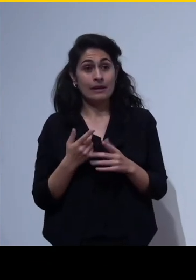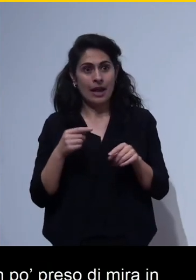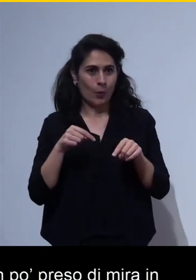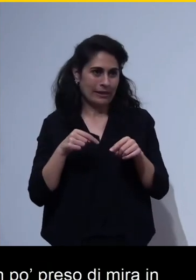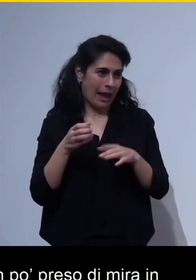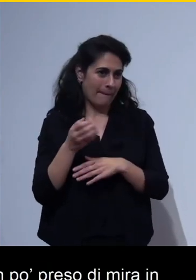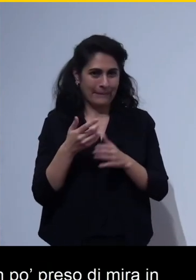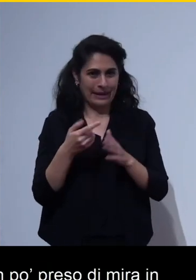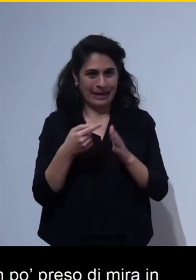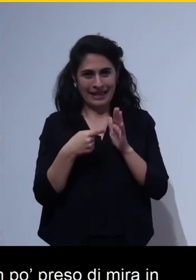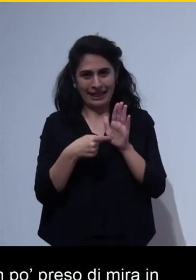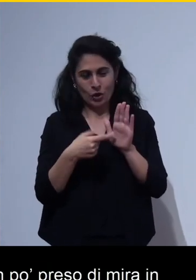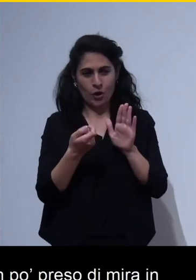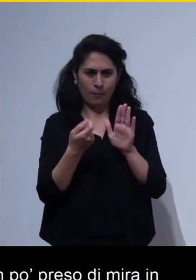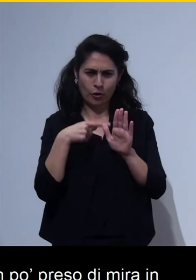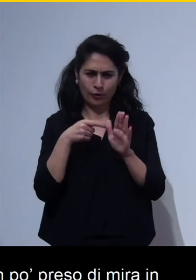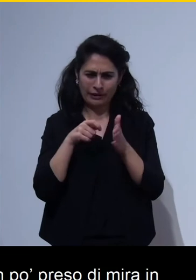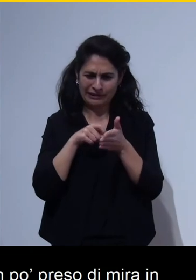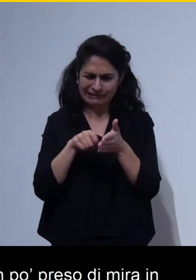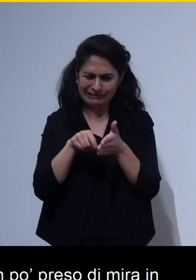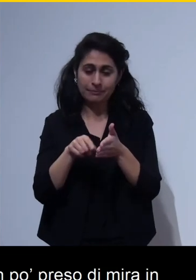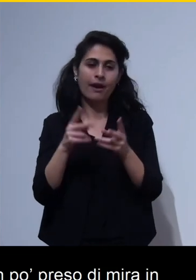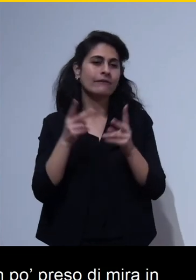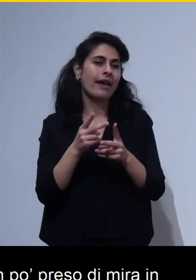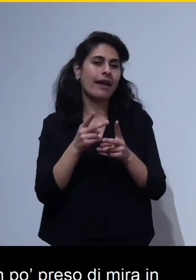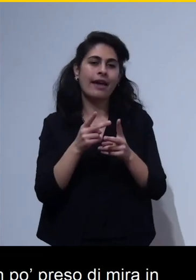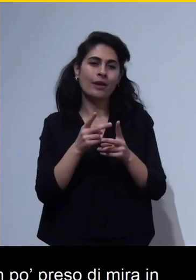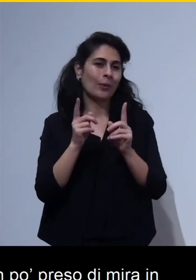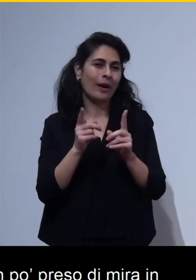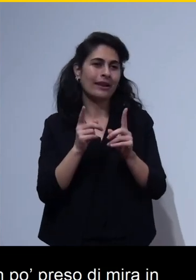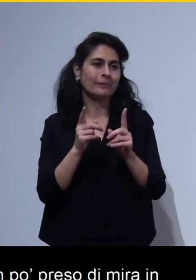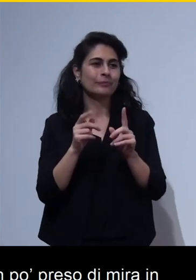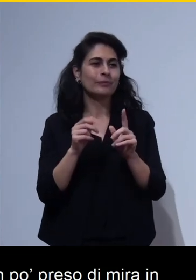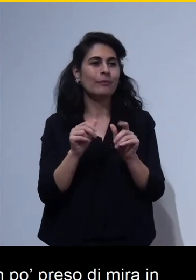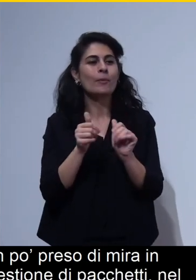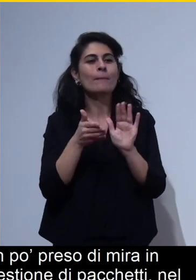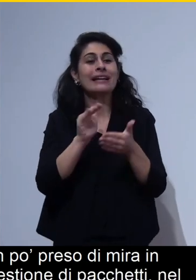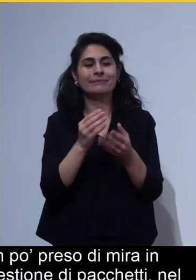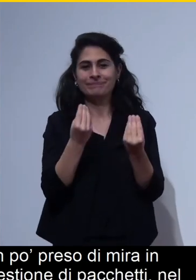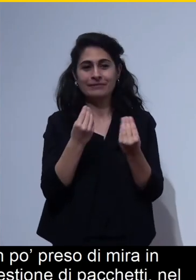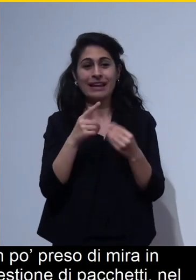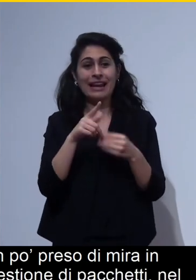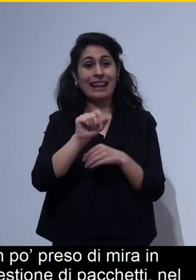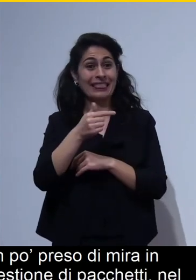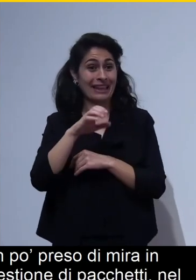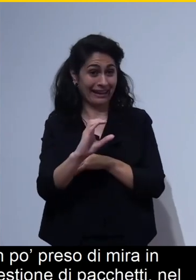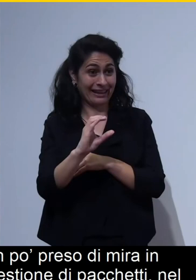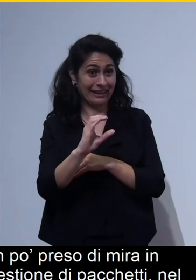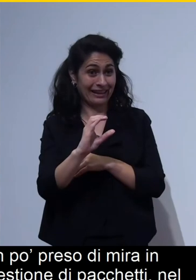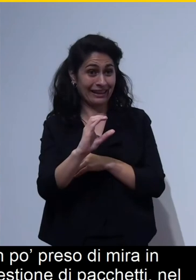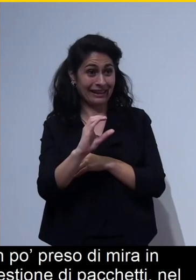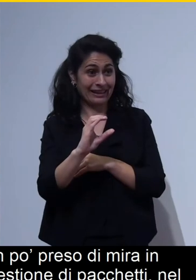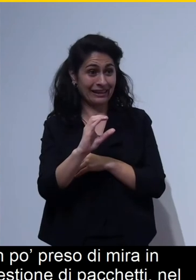ma in realtà è tutta una questione di pacchetti nel senso che l'Atec al suo cuore ha veramente un piccolo